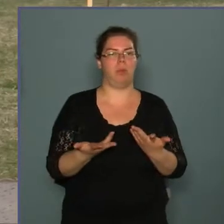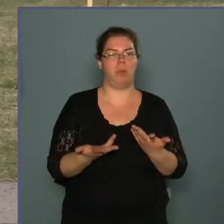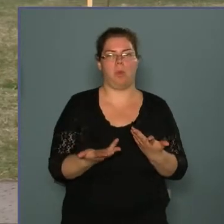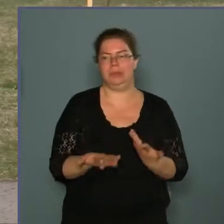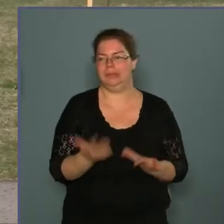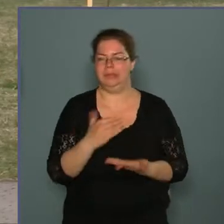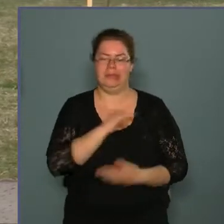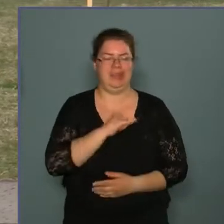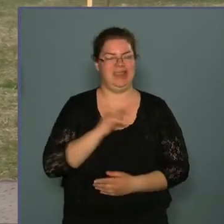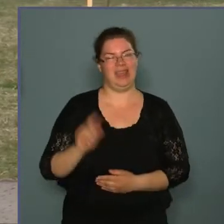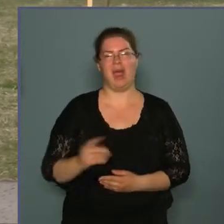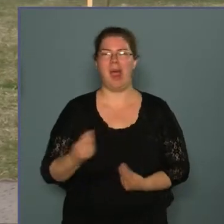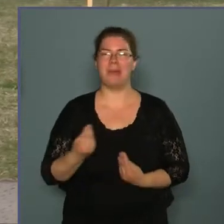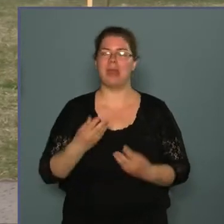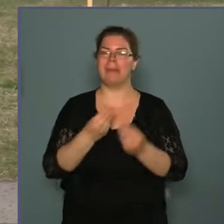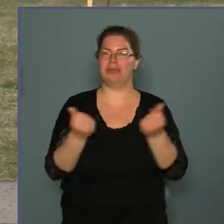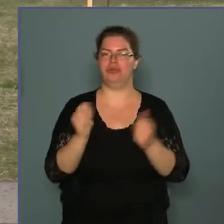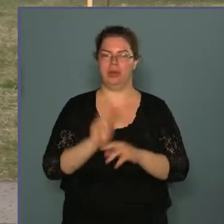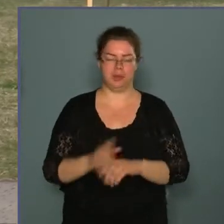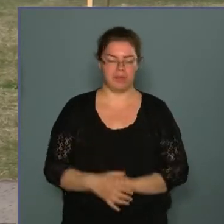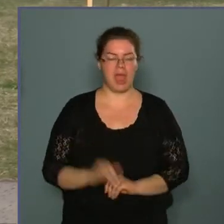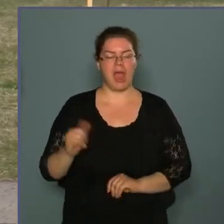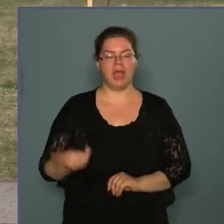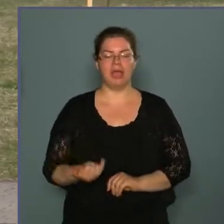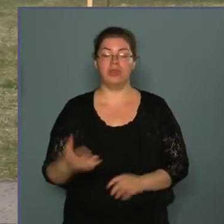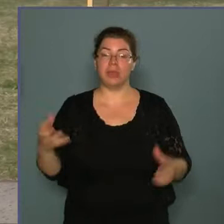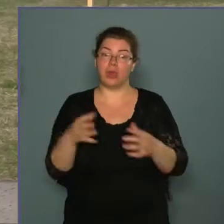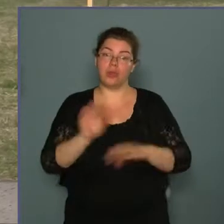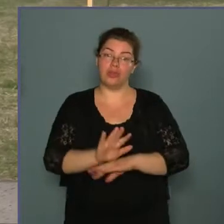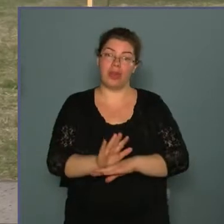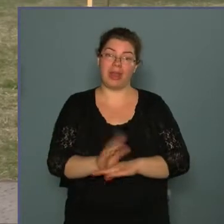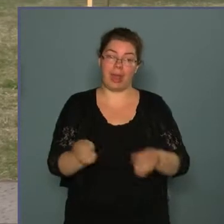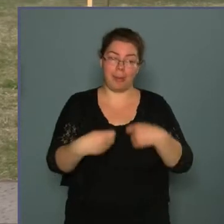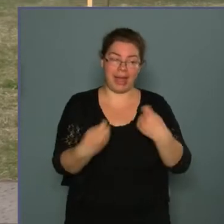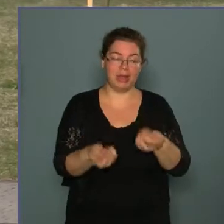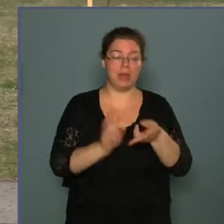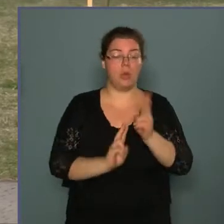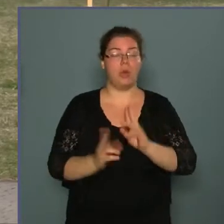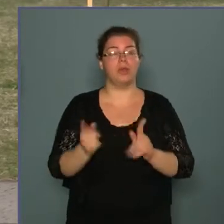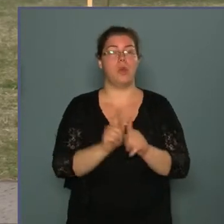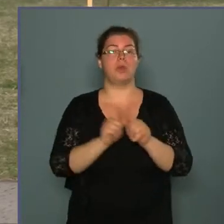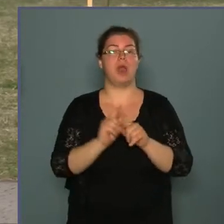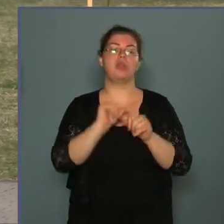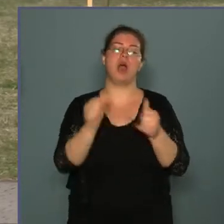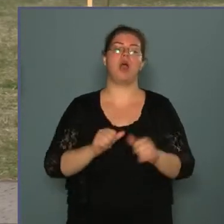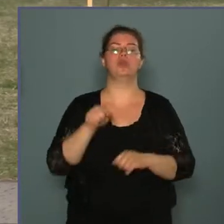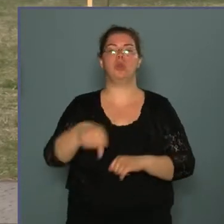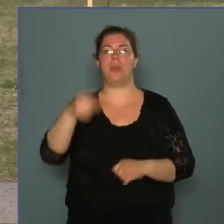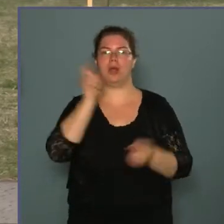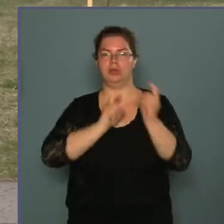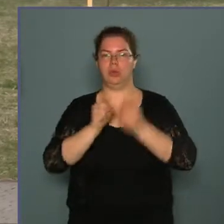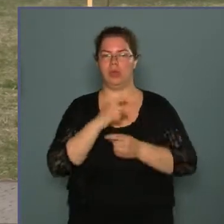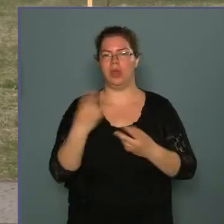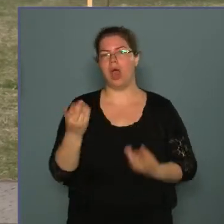amely így képes a minőségre figyelni. És amely közösség számára megadatot, hogy olyan alkotókba gondolkodhasson,